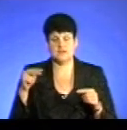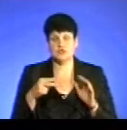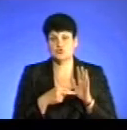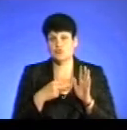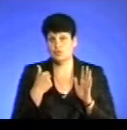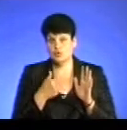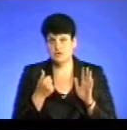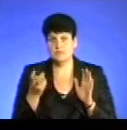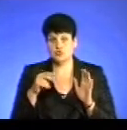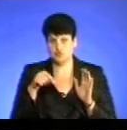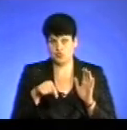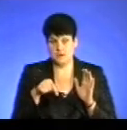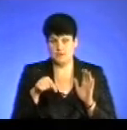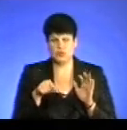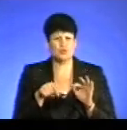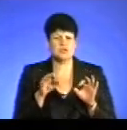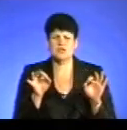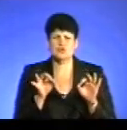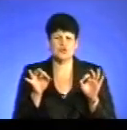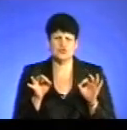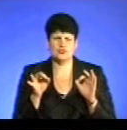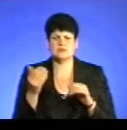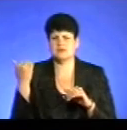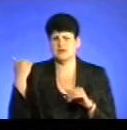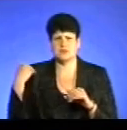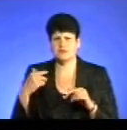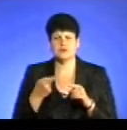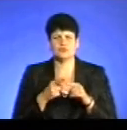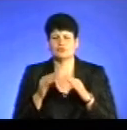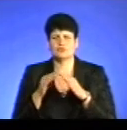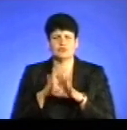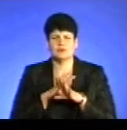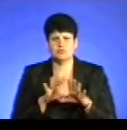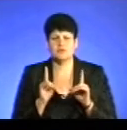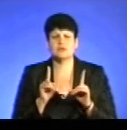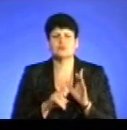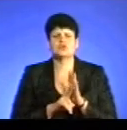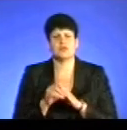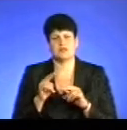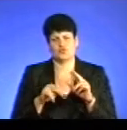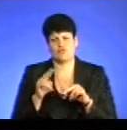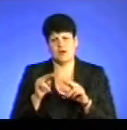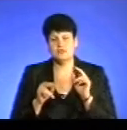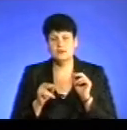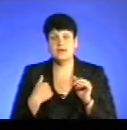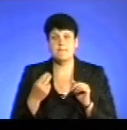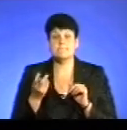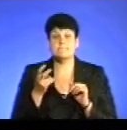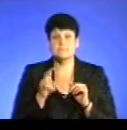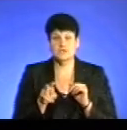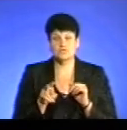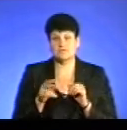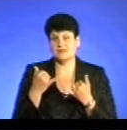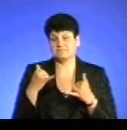році я прийшов сюди. Тут ще нічого, що заді ми є, цього знання не було. Воно тільки починалося збудуватися. Я прийшов, ще так странно